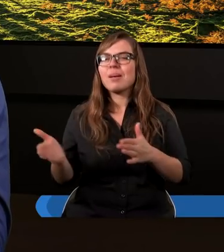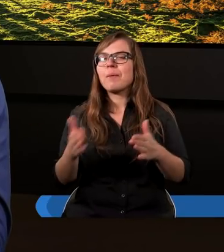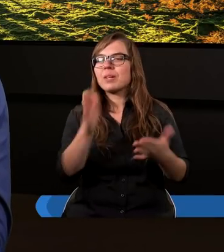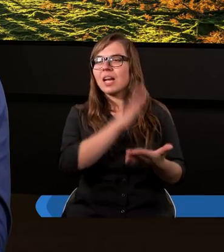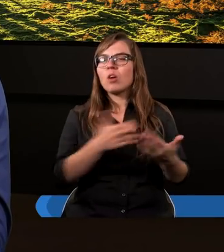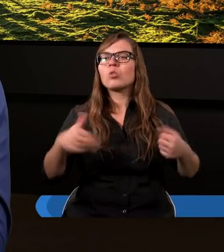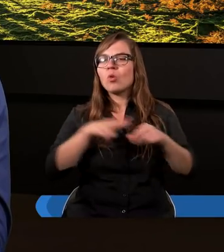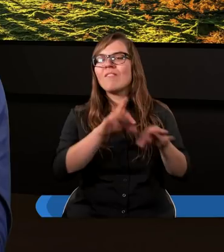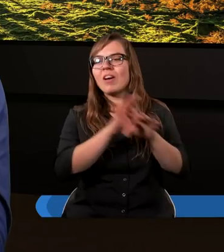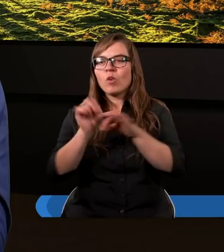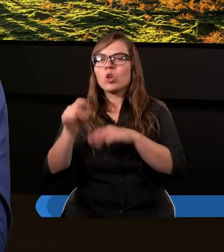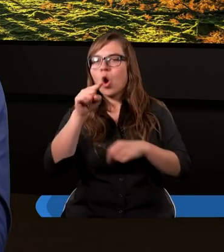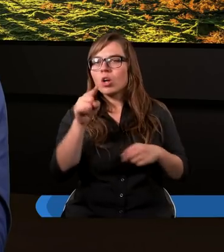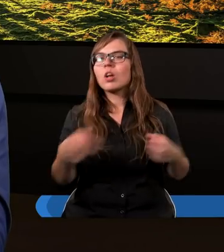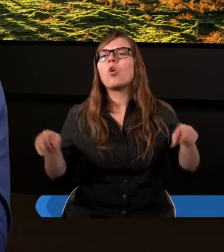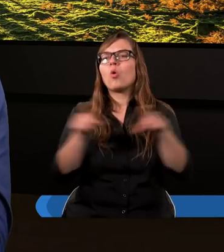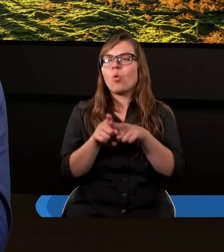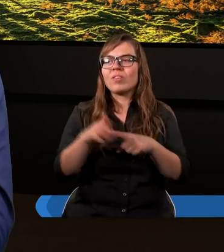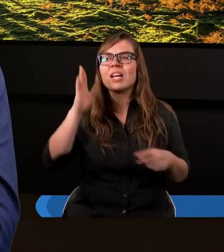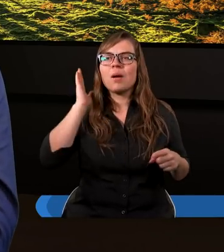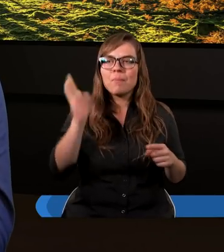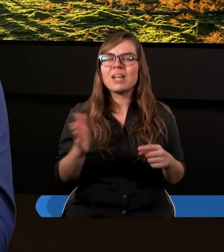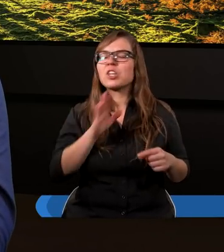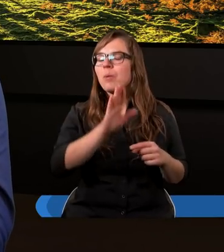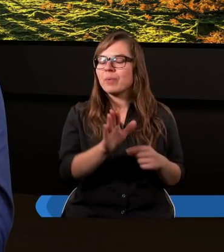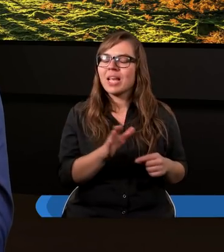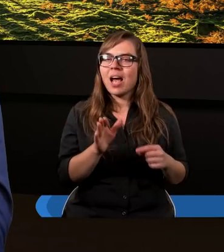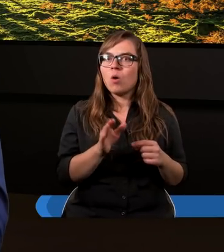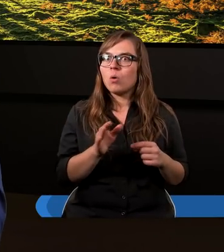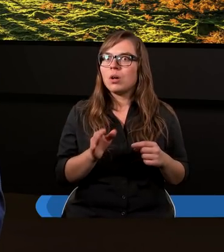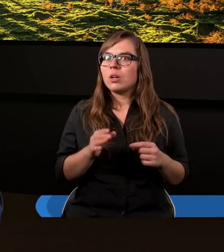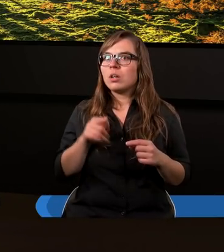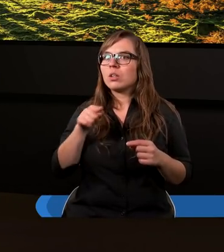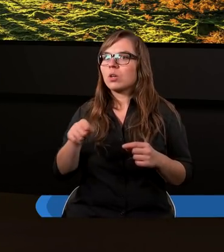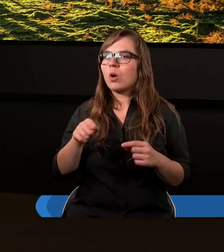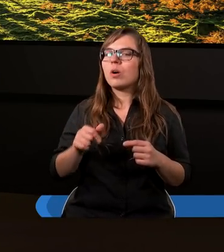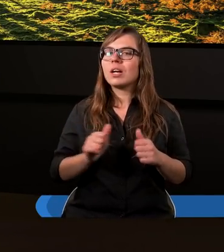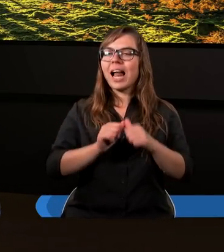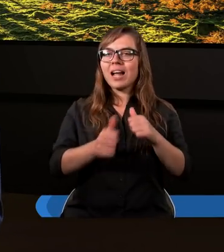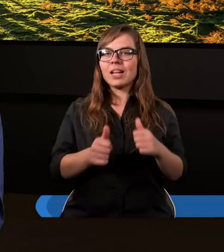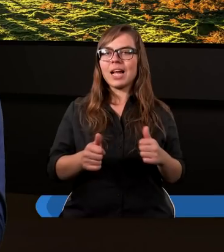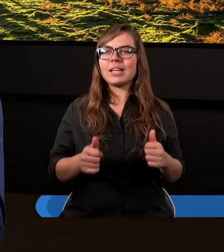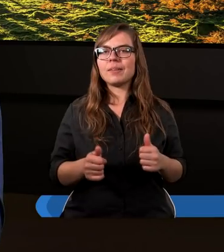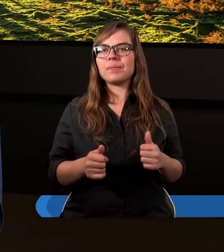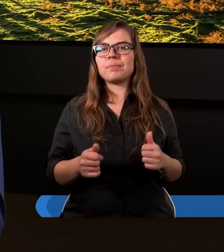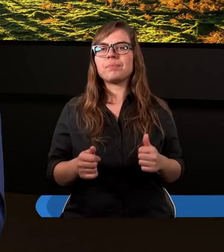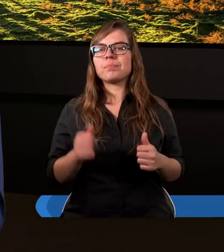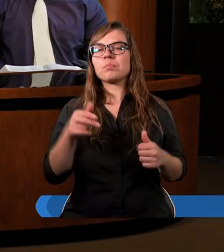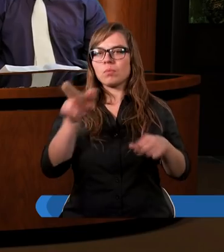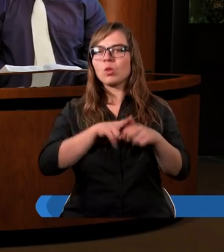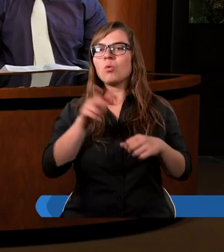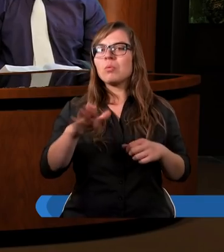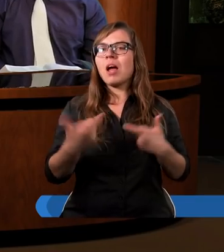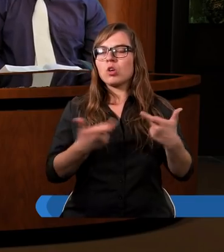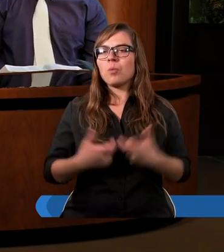wywodził się od niego, również będzie miał za zadanie dać potomka, który wybawi ludzkość.